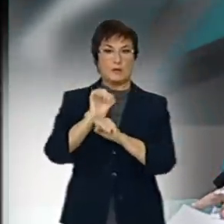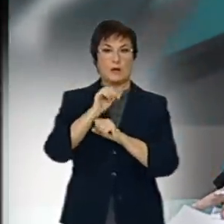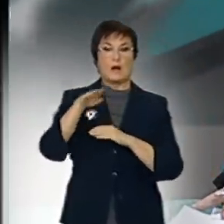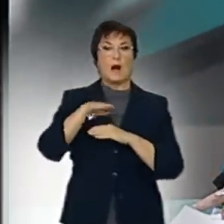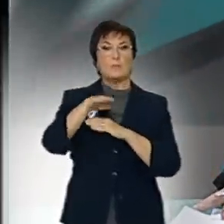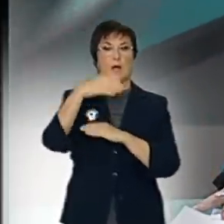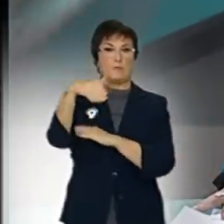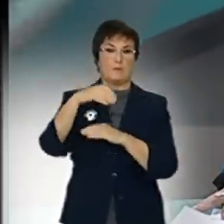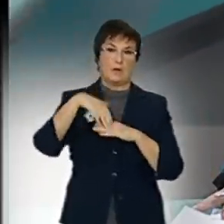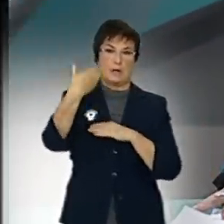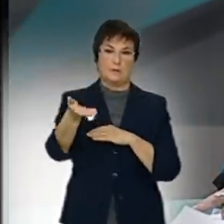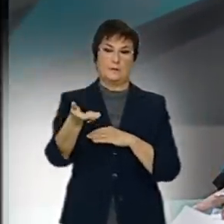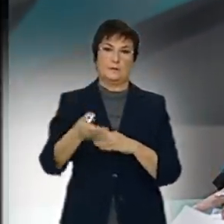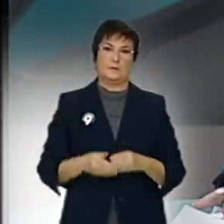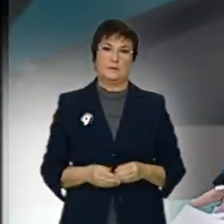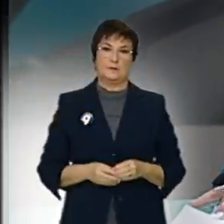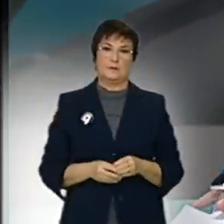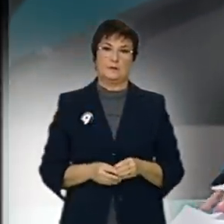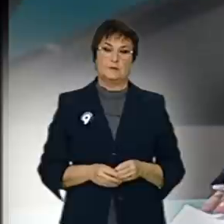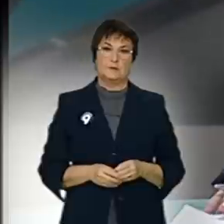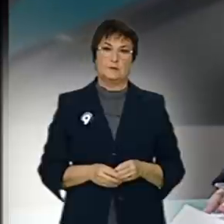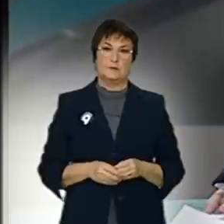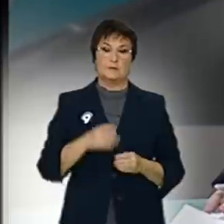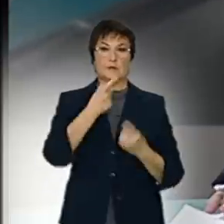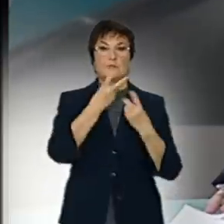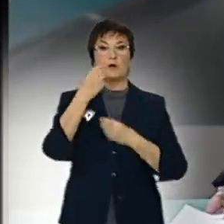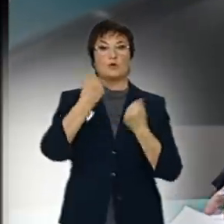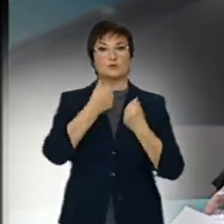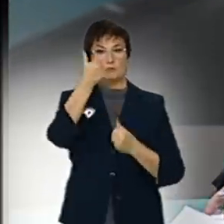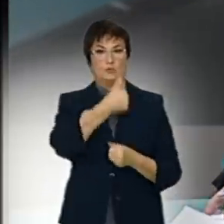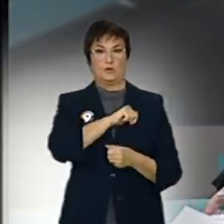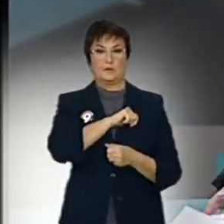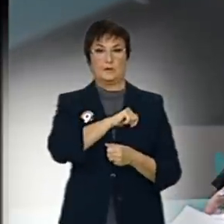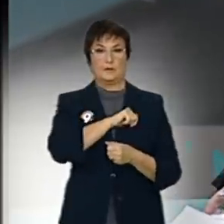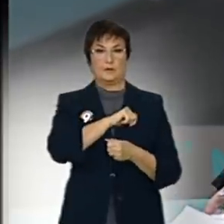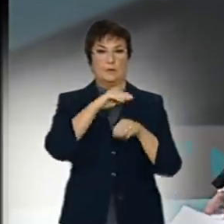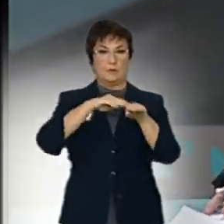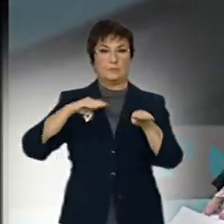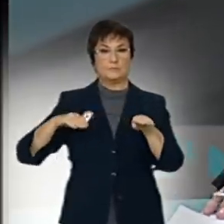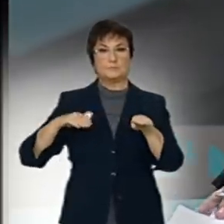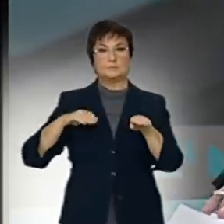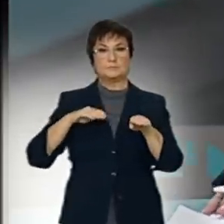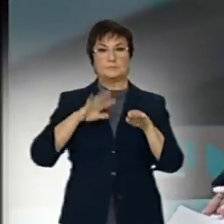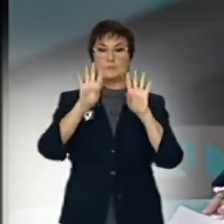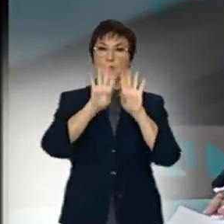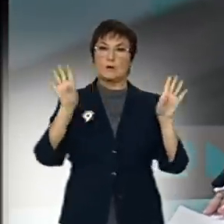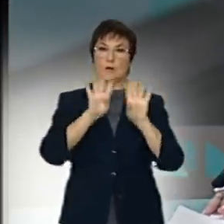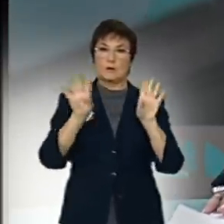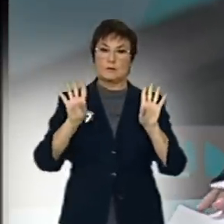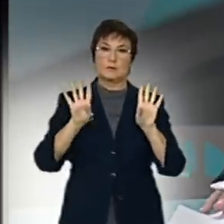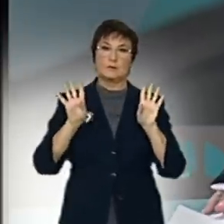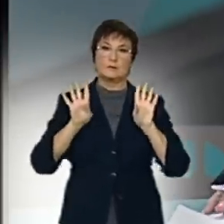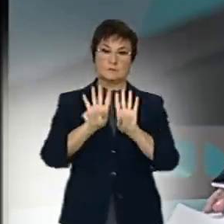uns quants cotxes de policia, efectius de policia, i ja t'he dit que la tanca totalment posada,